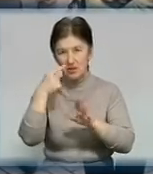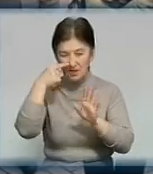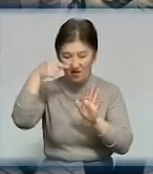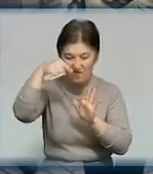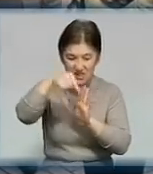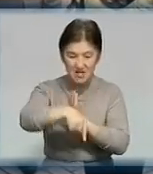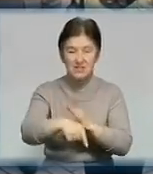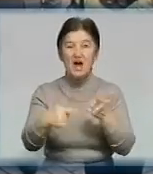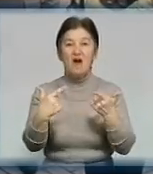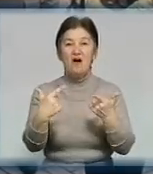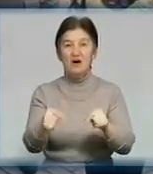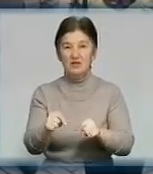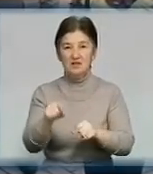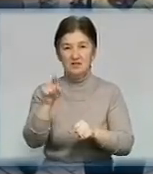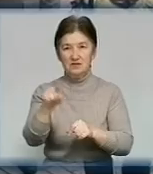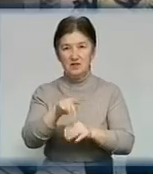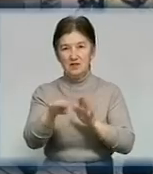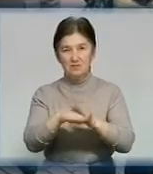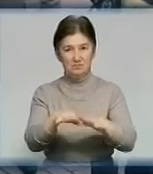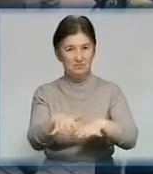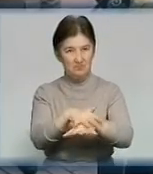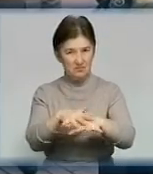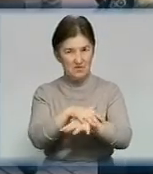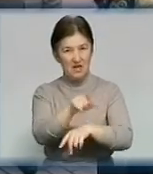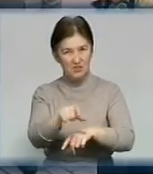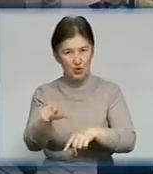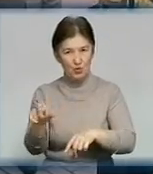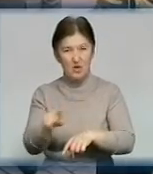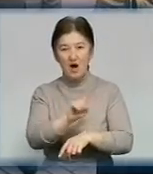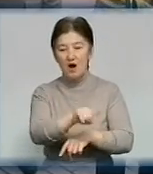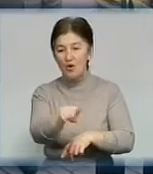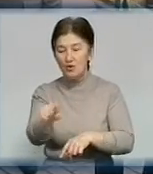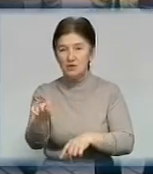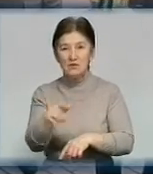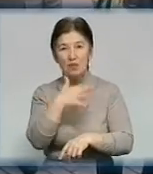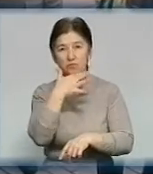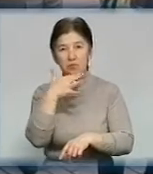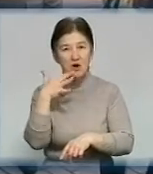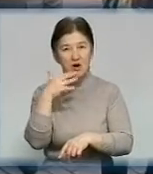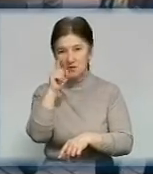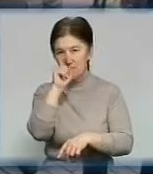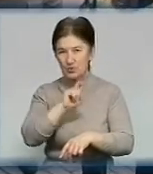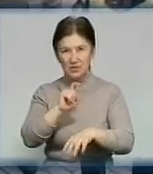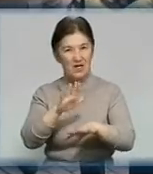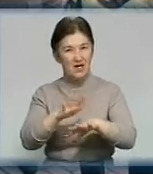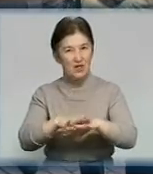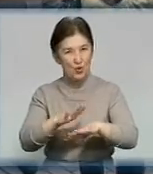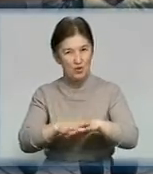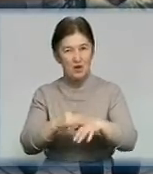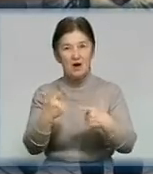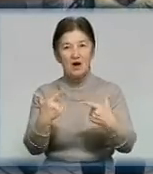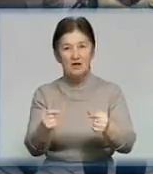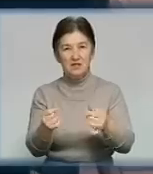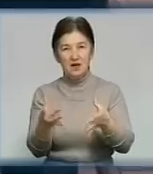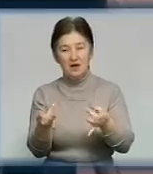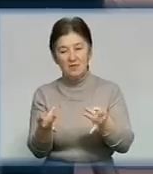туди, де їхній електорат. А там багато брудних рук, і до яких прилипають